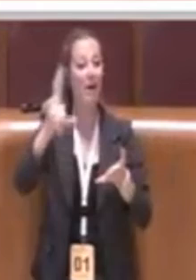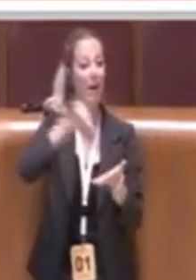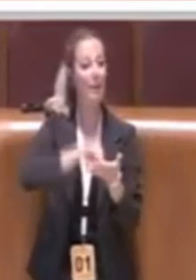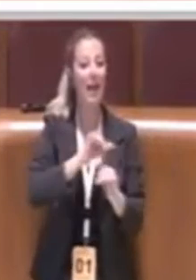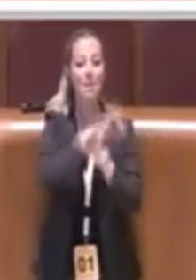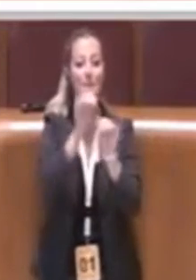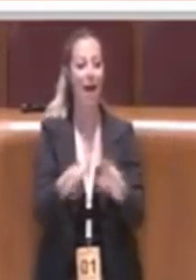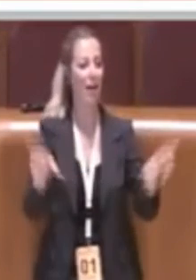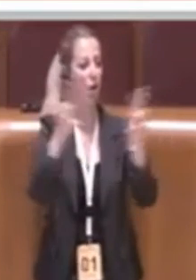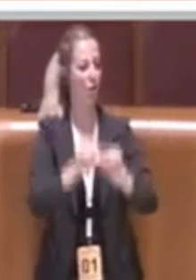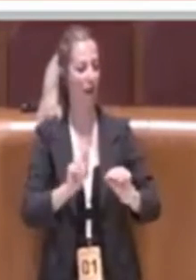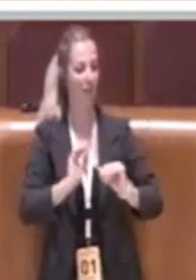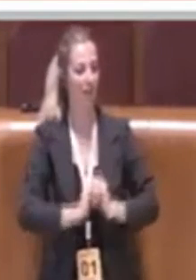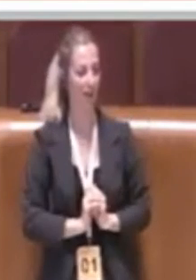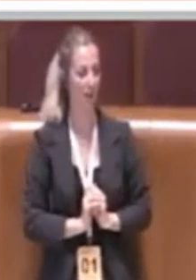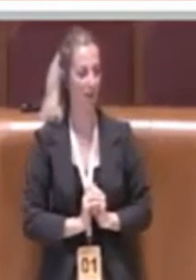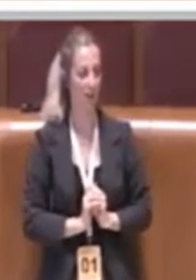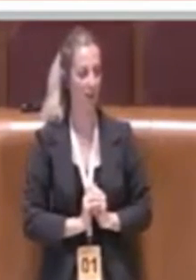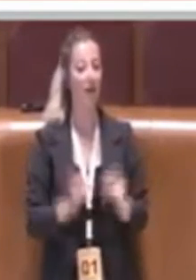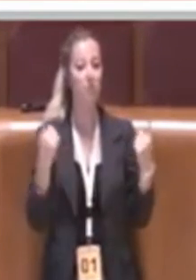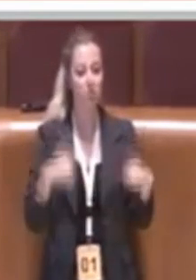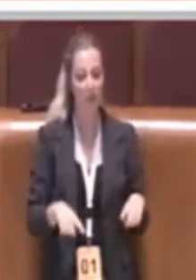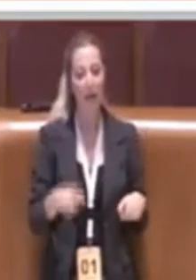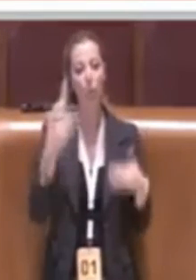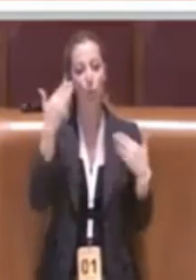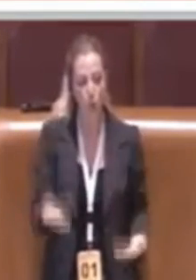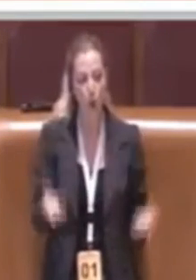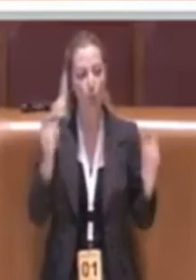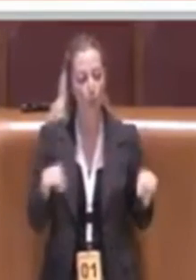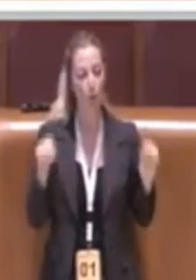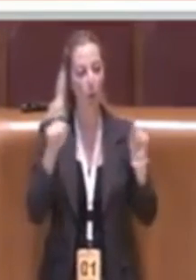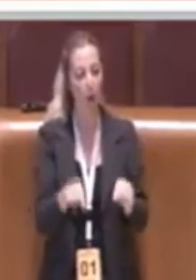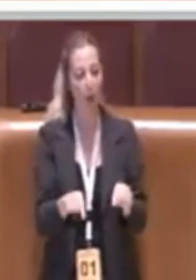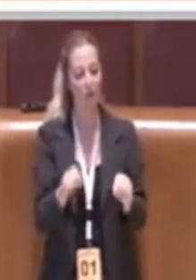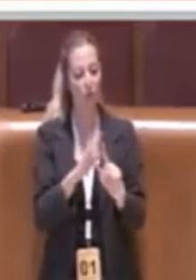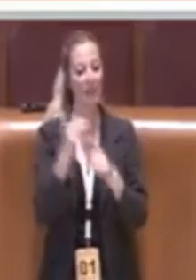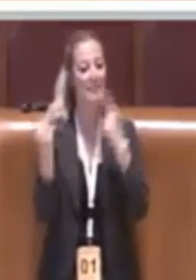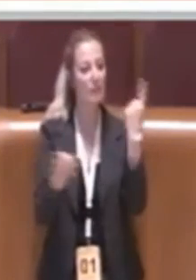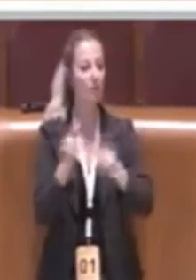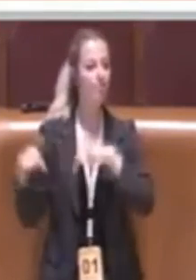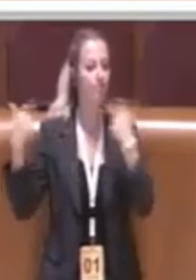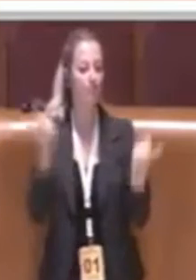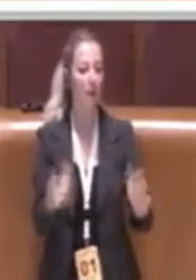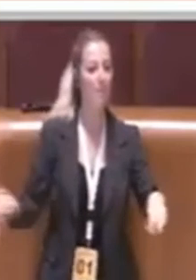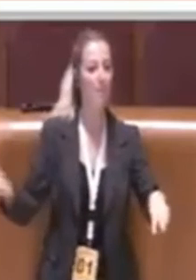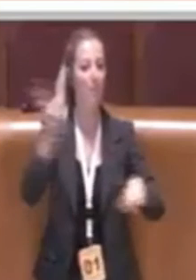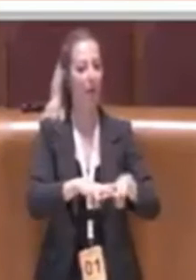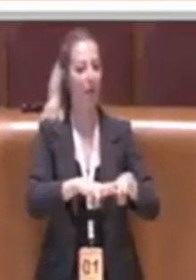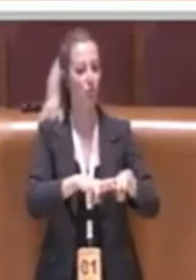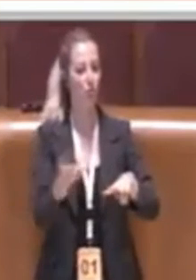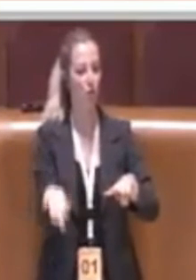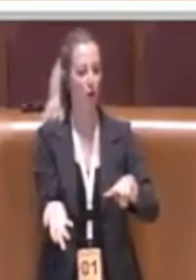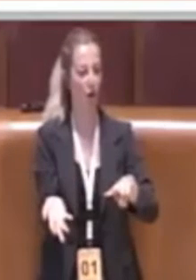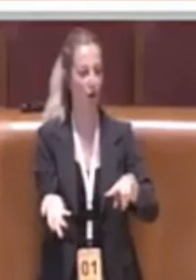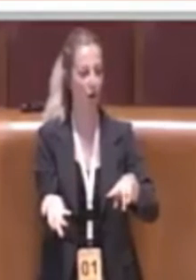rinnovata e anche questo, purtroppo, ha peggiorato la situazione rispetto a